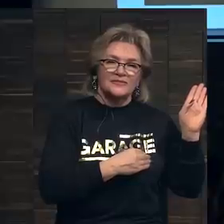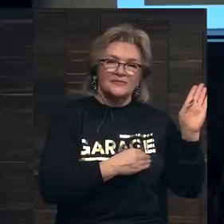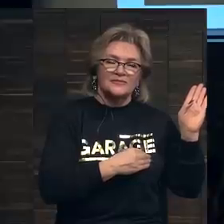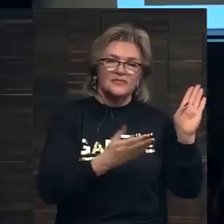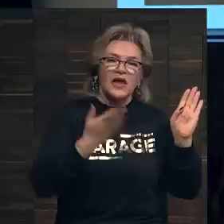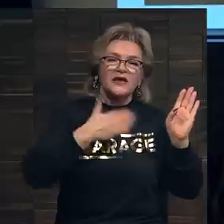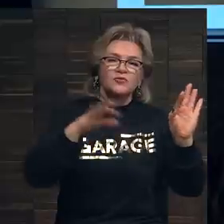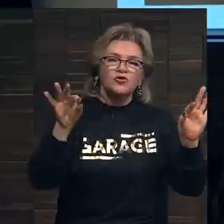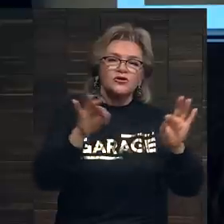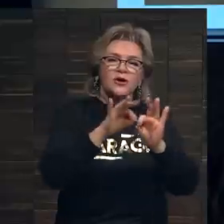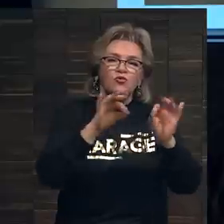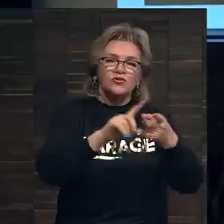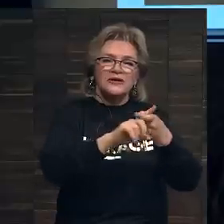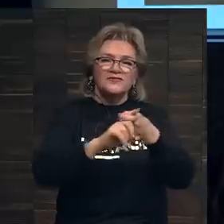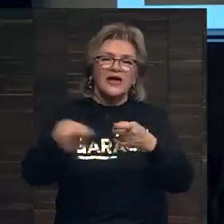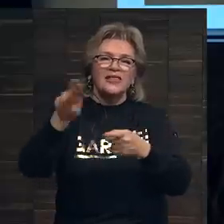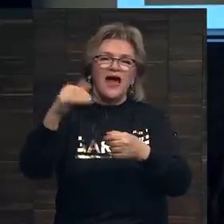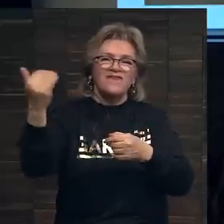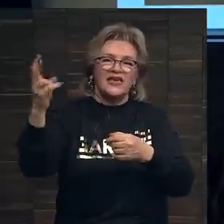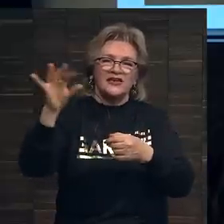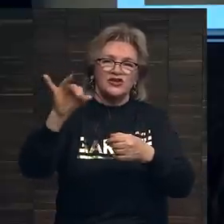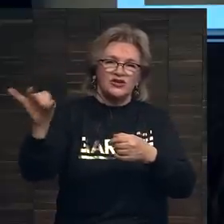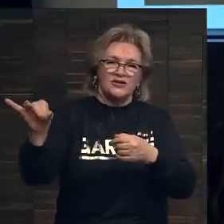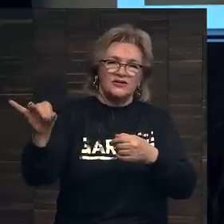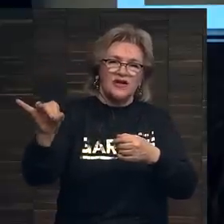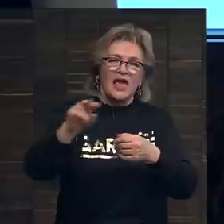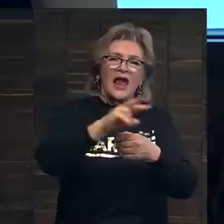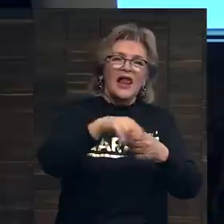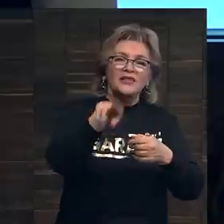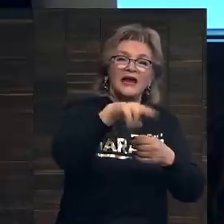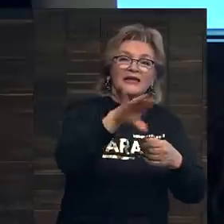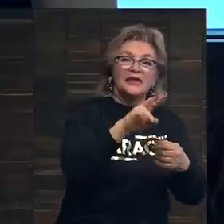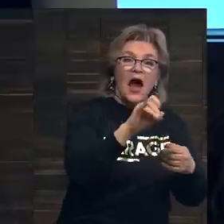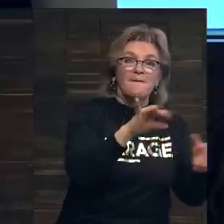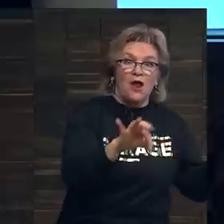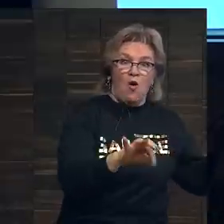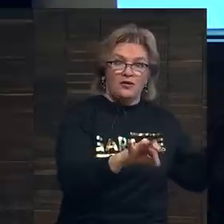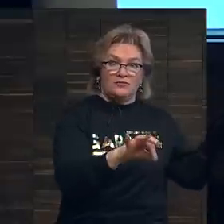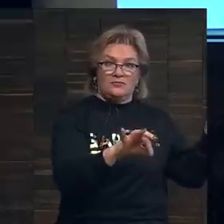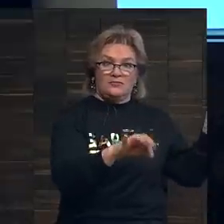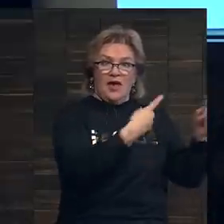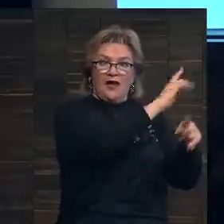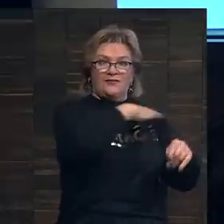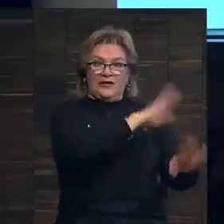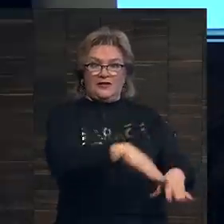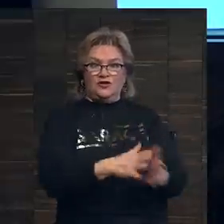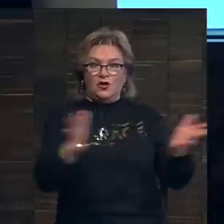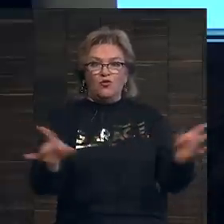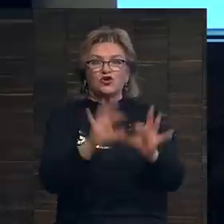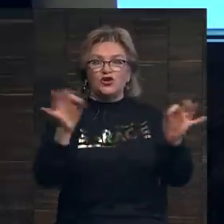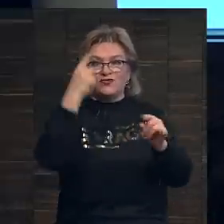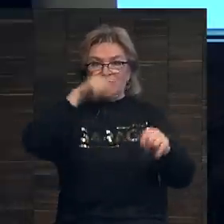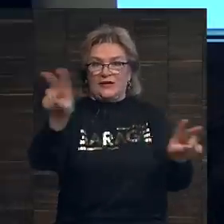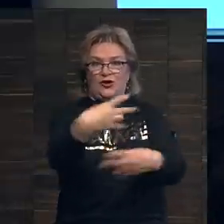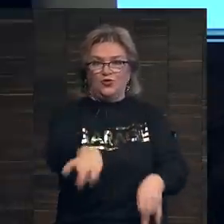Используется музыка, связанная с Да Винчи. Леонардо Ди Каприо. И этого достаточно. Больше ничего знать не